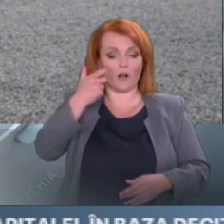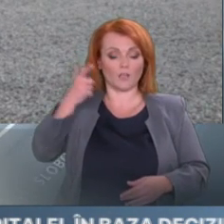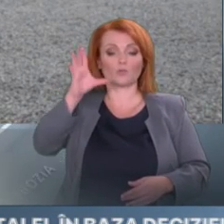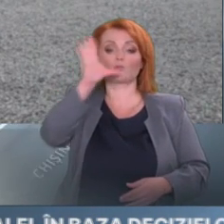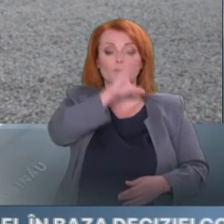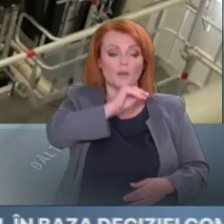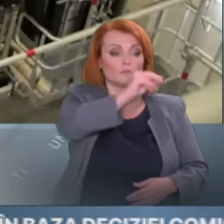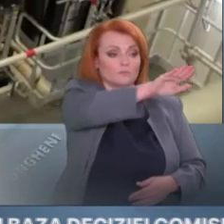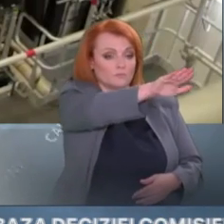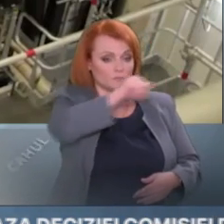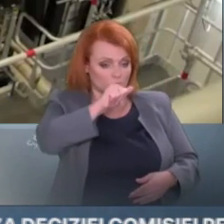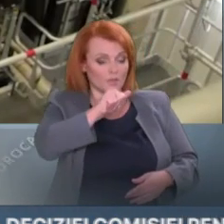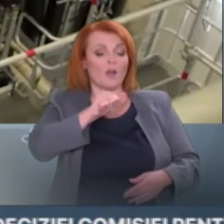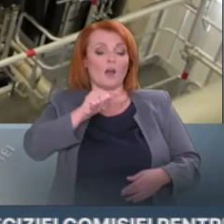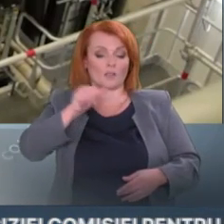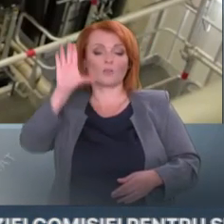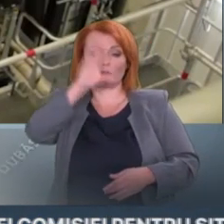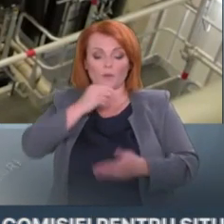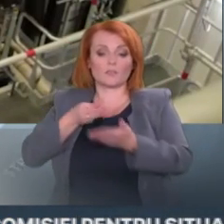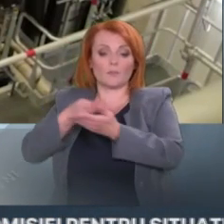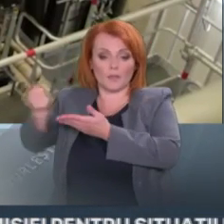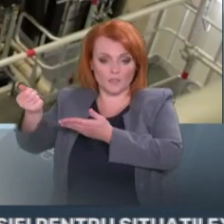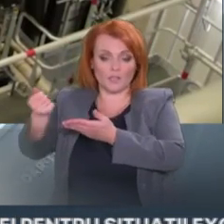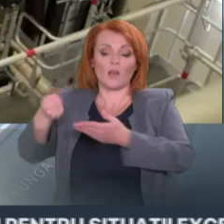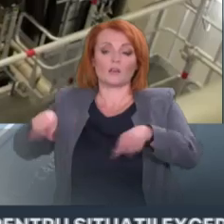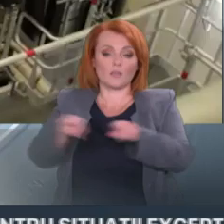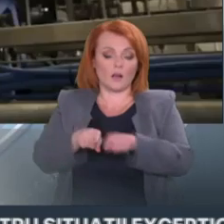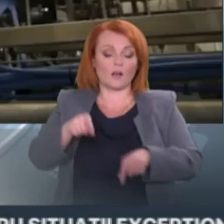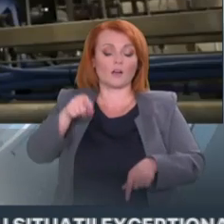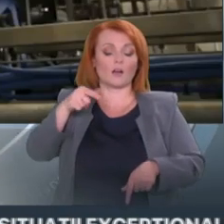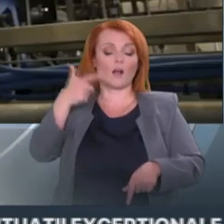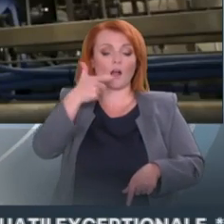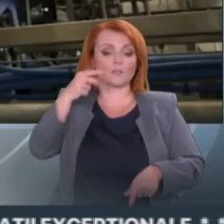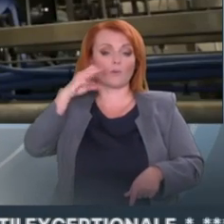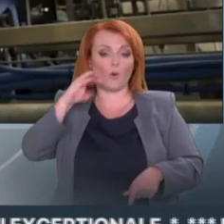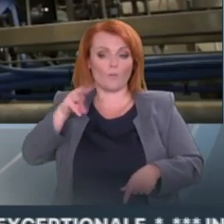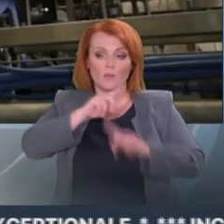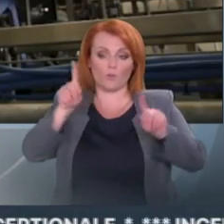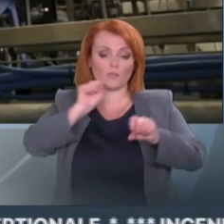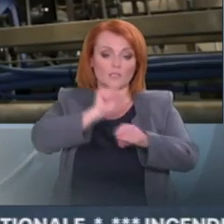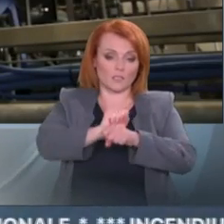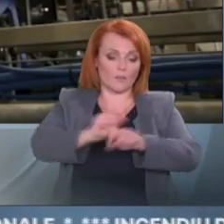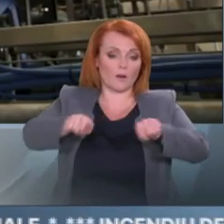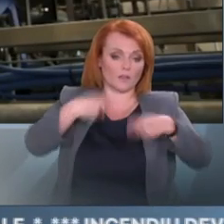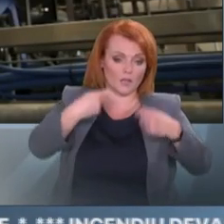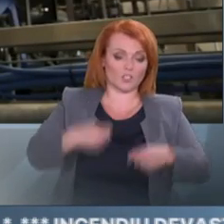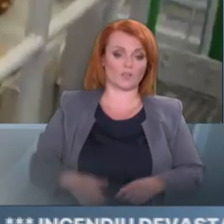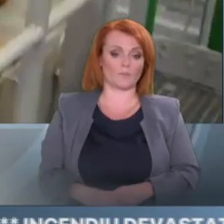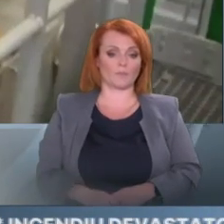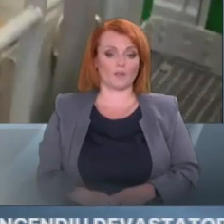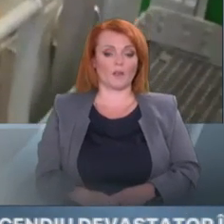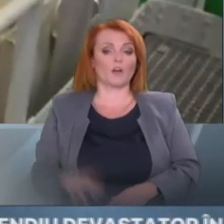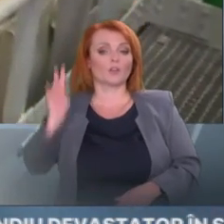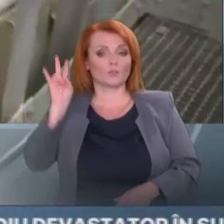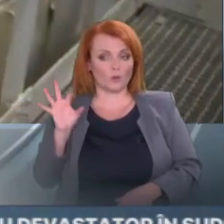assisteze livrarea de gaze naturale deci cumva să revadă acele angajamente pe care le are față de Republica Moldova. În acelși timp nu putem să nu vedem